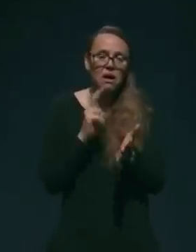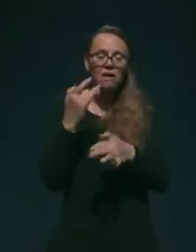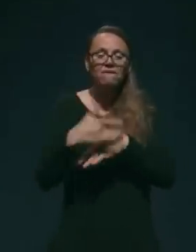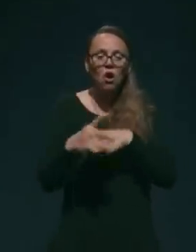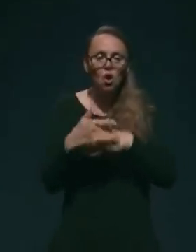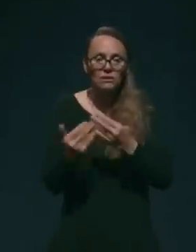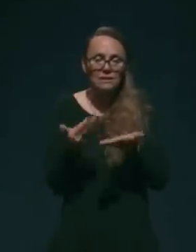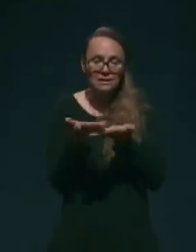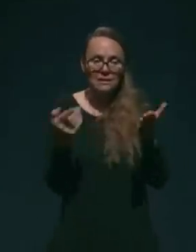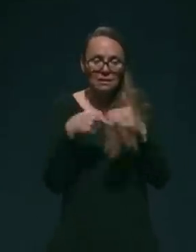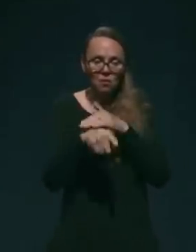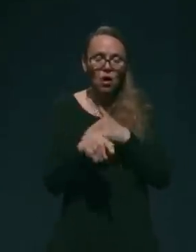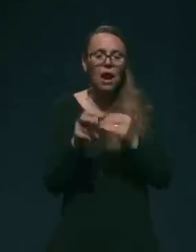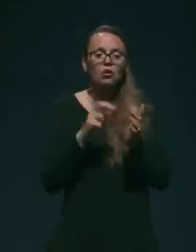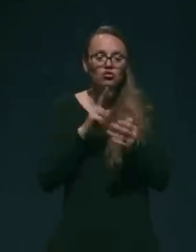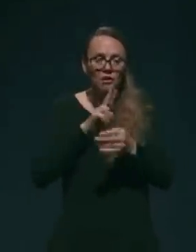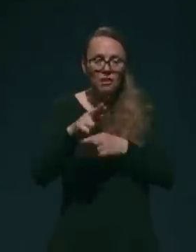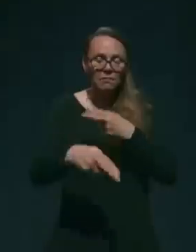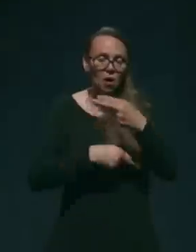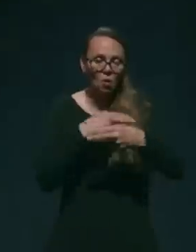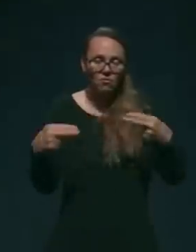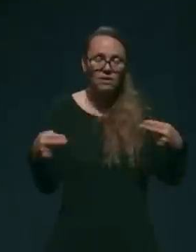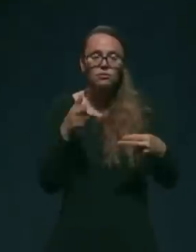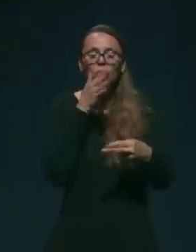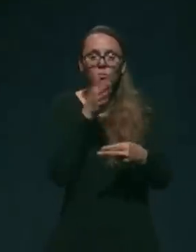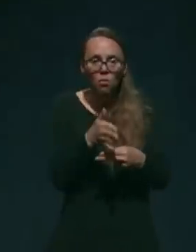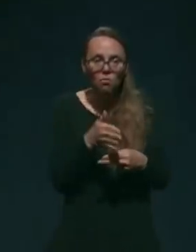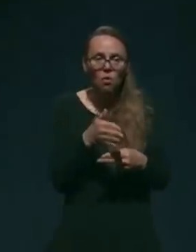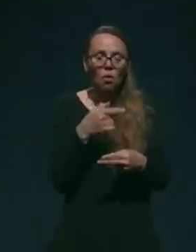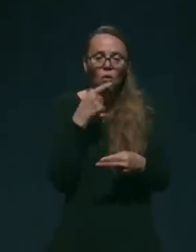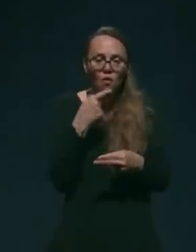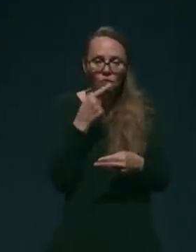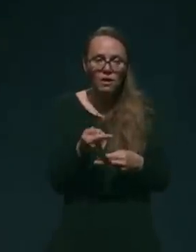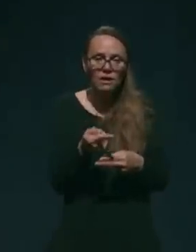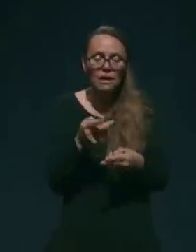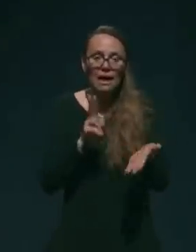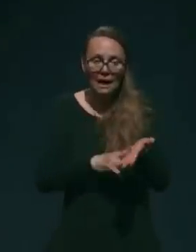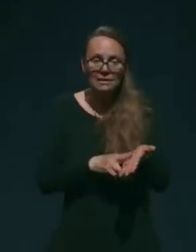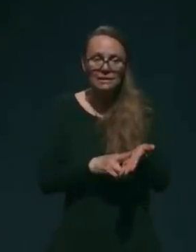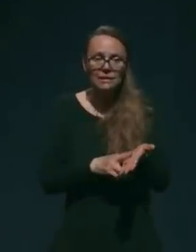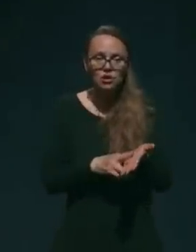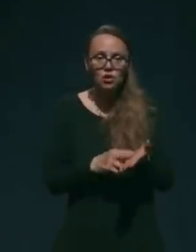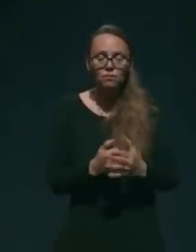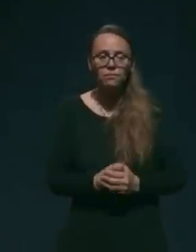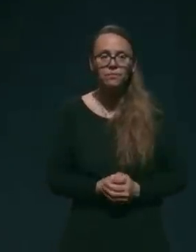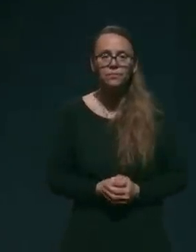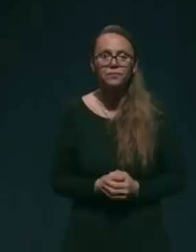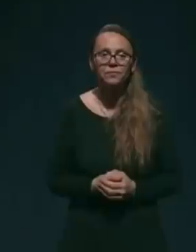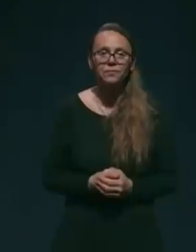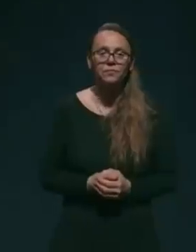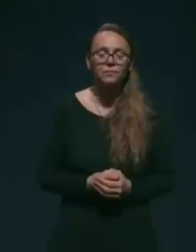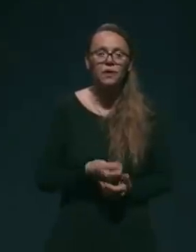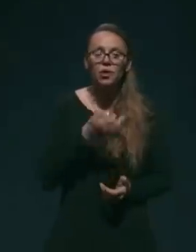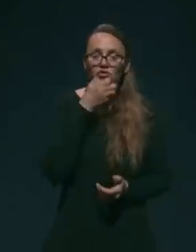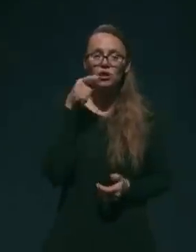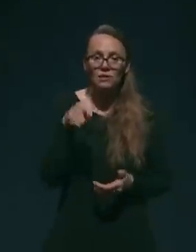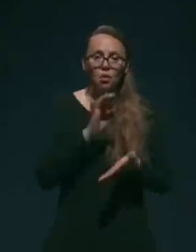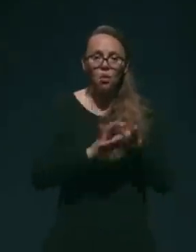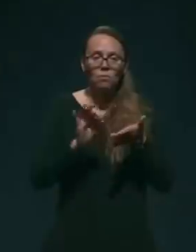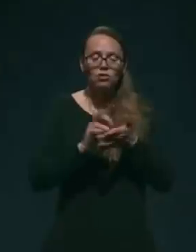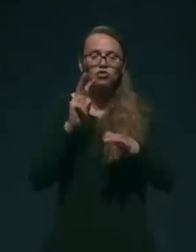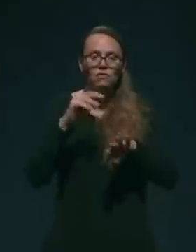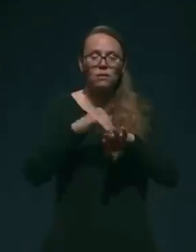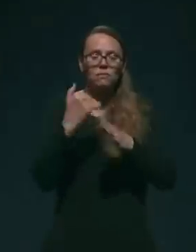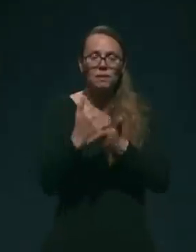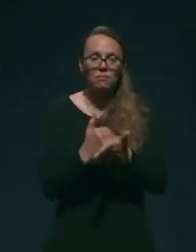lokalu, še naprej obvezno, bomo torej govorili resnico. Če tako piše v priporočenih.